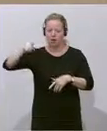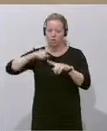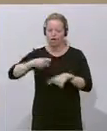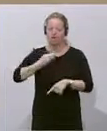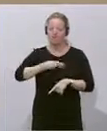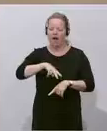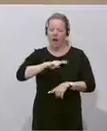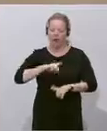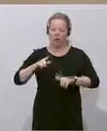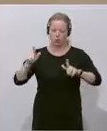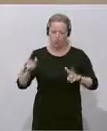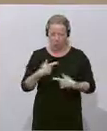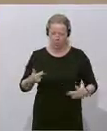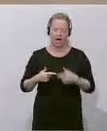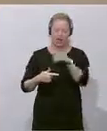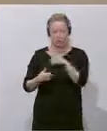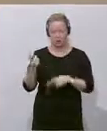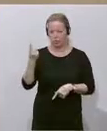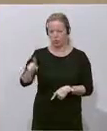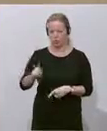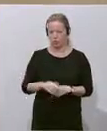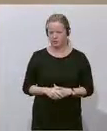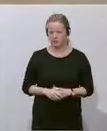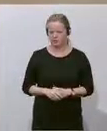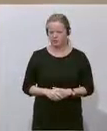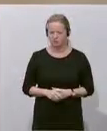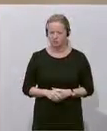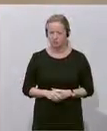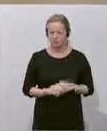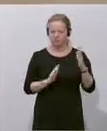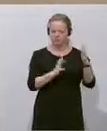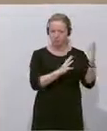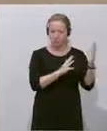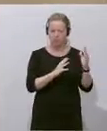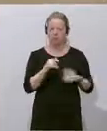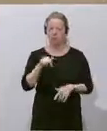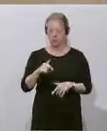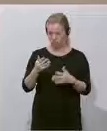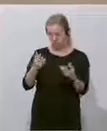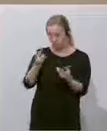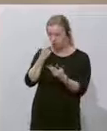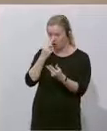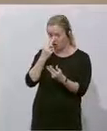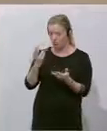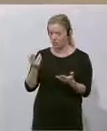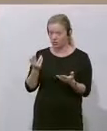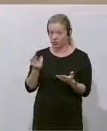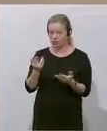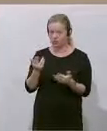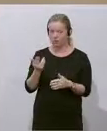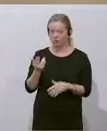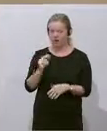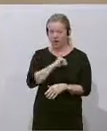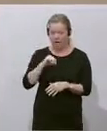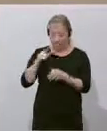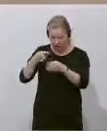zurechnen kann, geschätzte Damen und Herren. Und scheinbar war es so, dass selbst aus Ihren